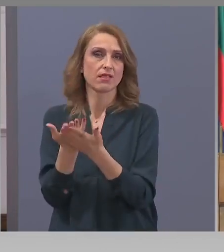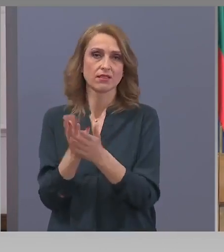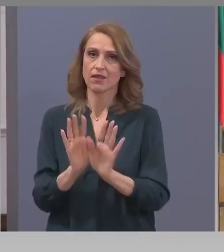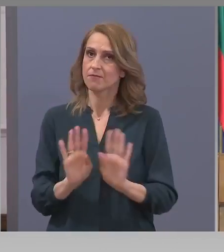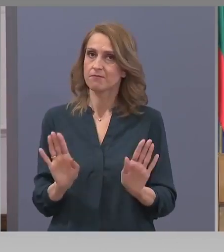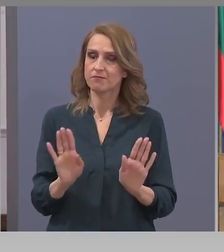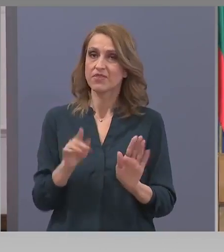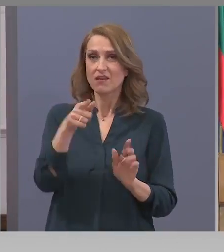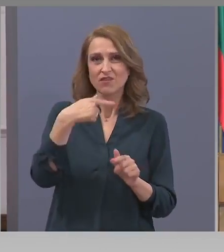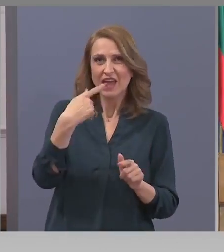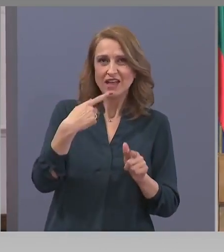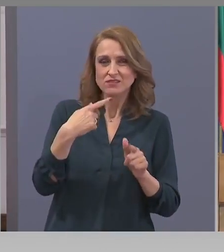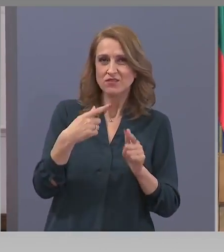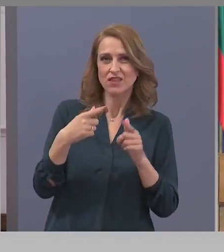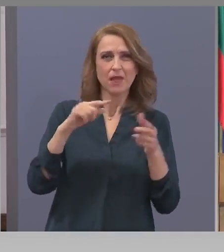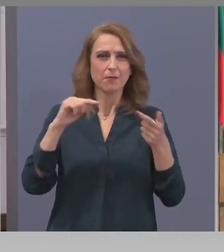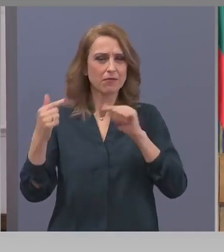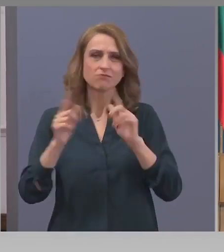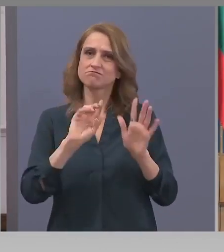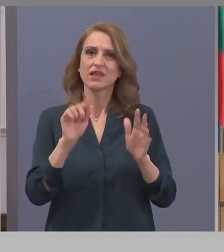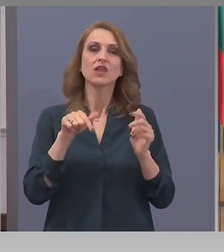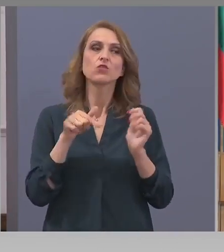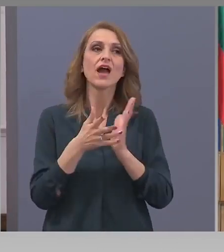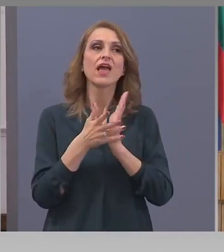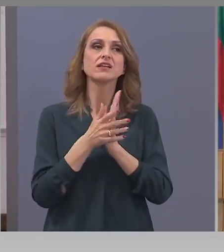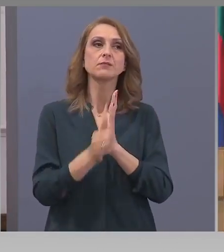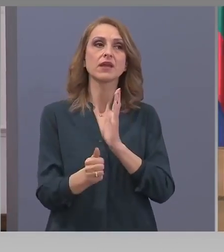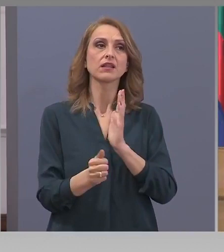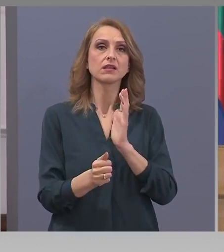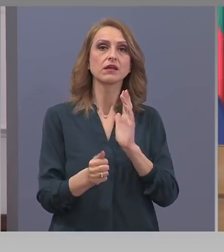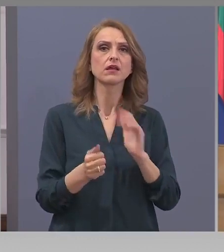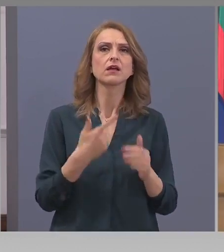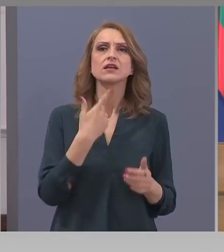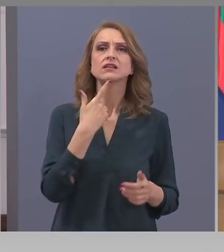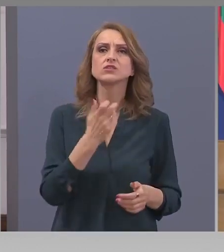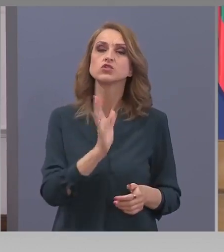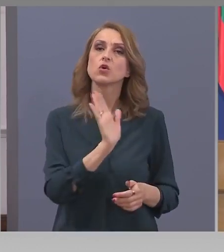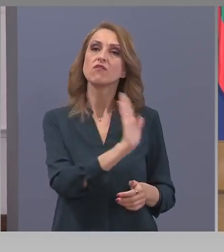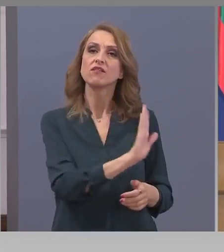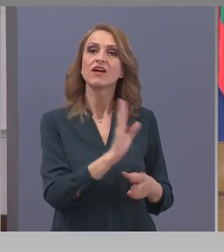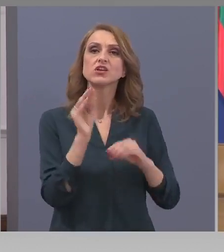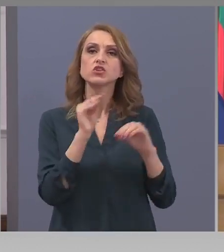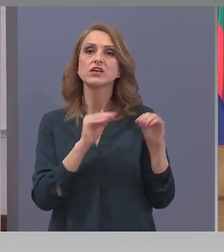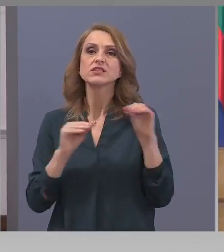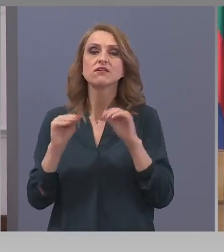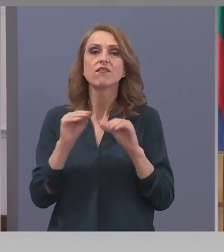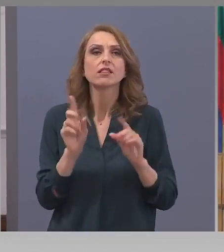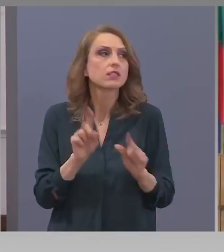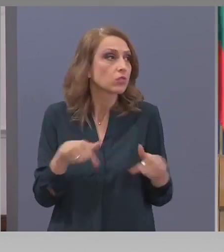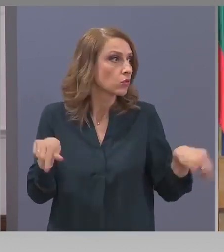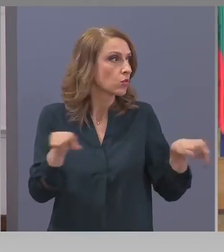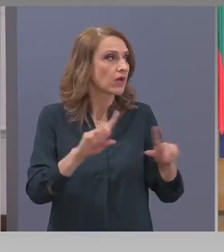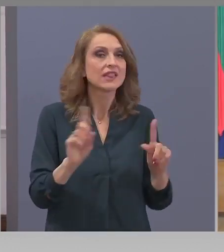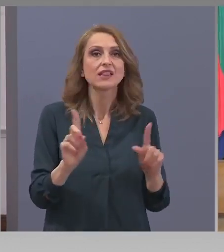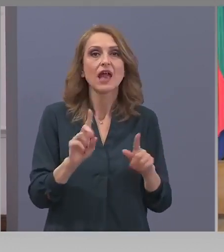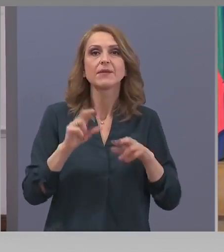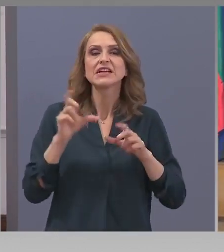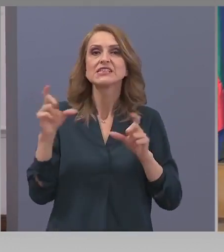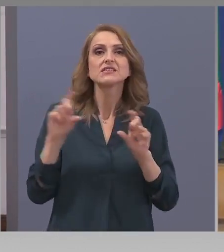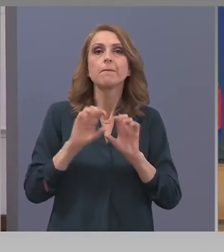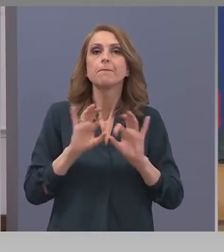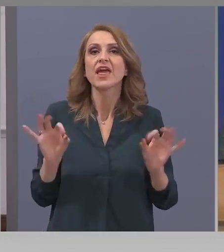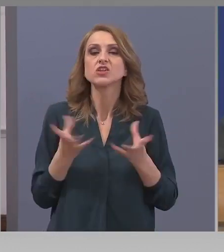професионална експертиза. Професор Костов, защо в вашия съвет няма представители на спешна помощ? Имаме